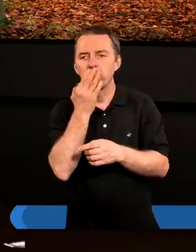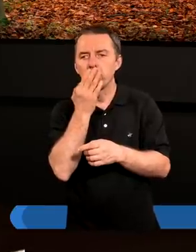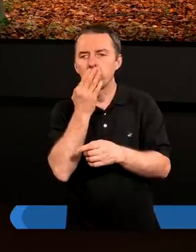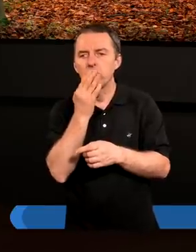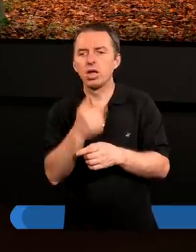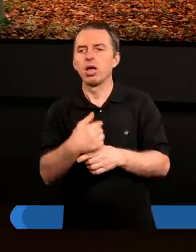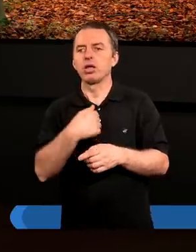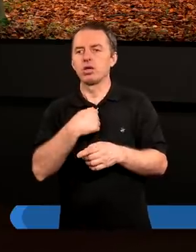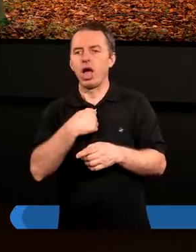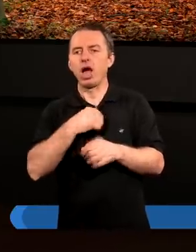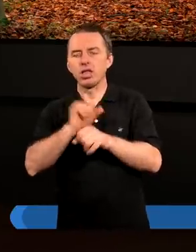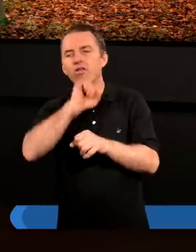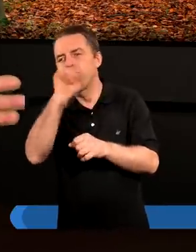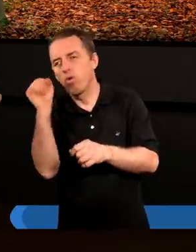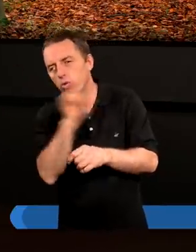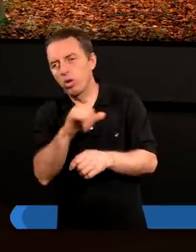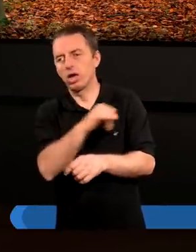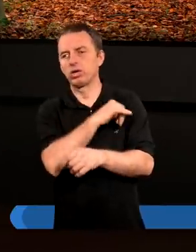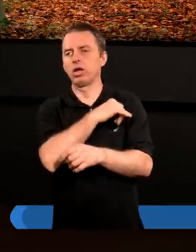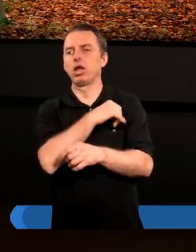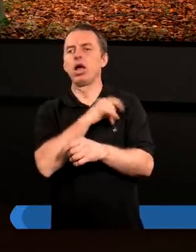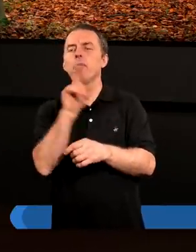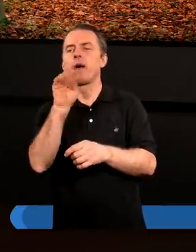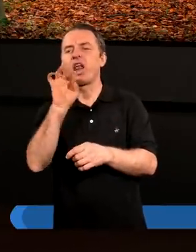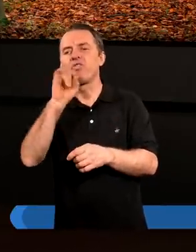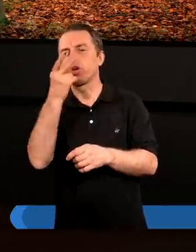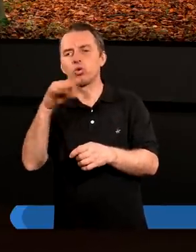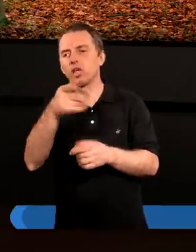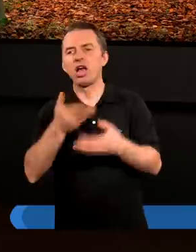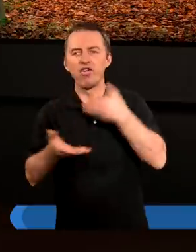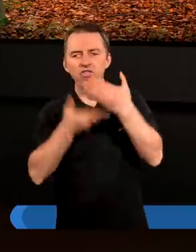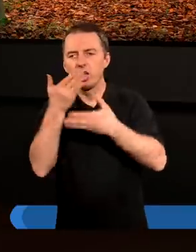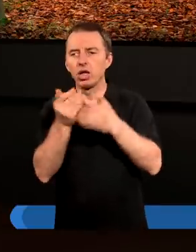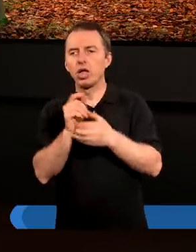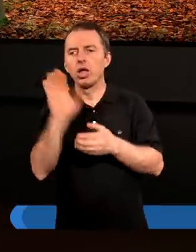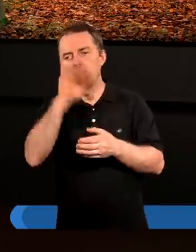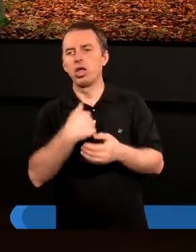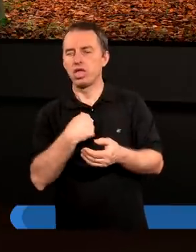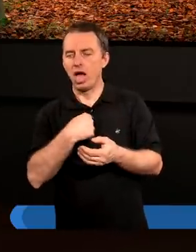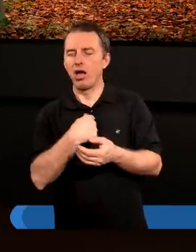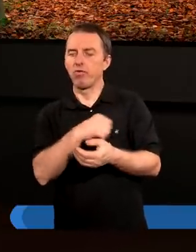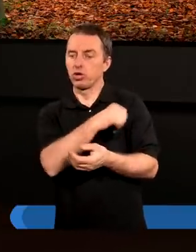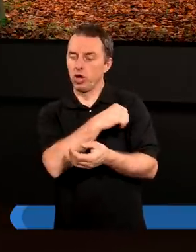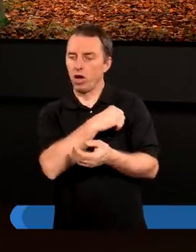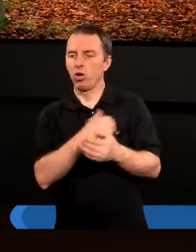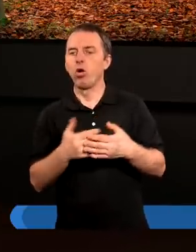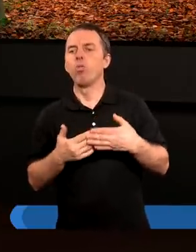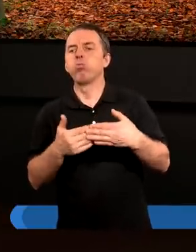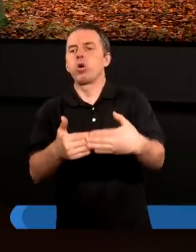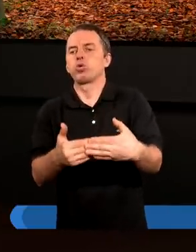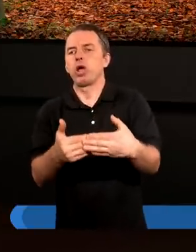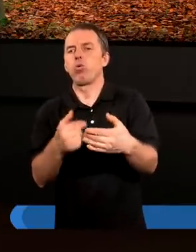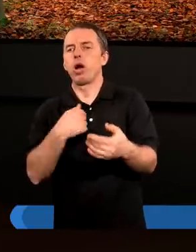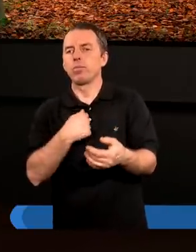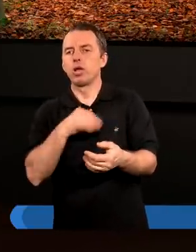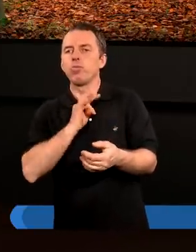ale ja jestem w ogóle grzeszny. Parafrazuję tę jego wypowiedź. Mówi, bo w grzechu poczęła mnie moja